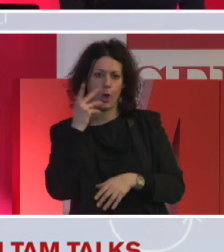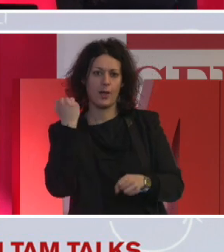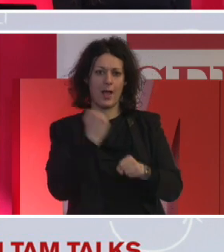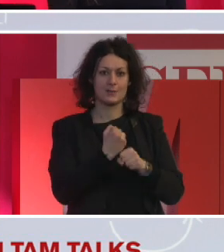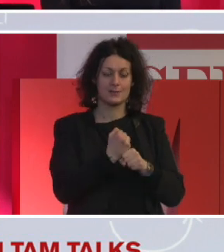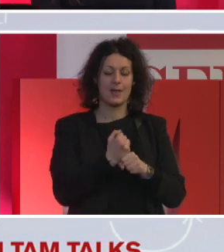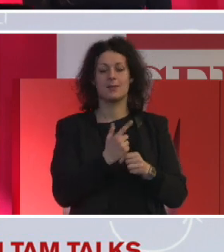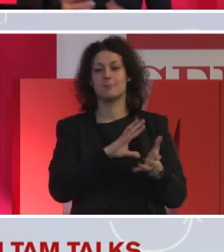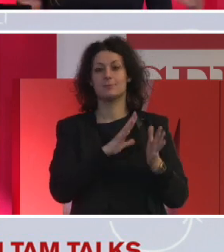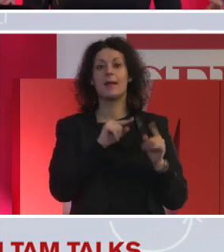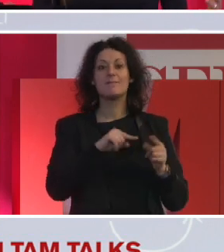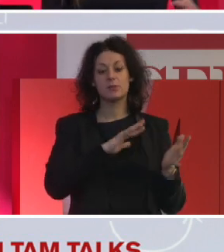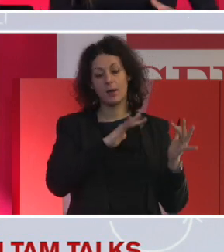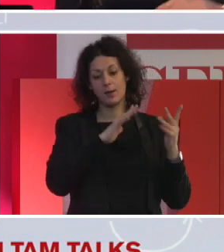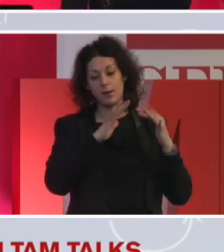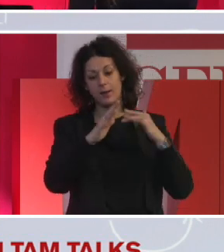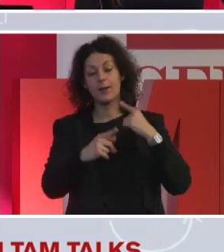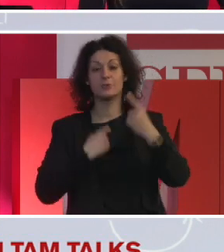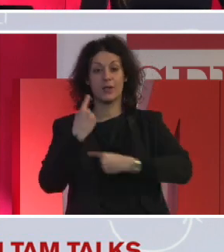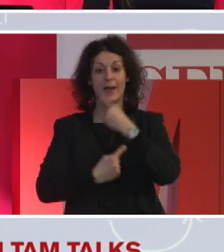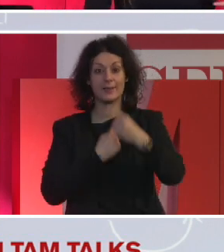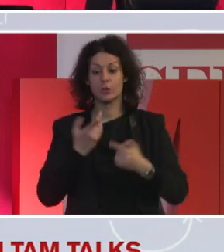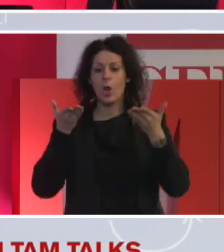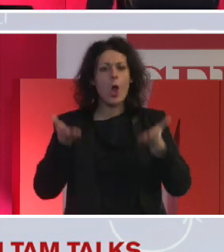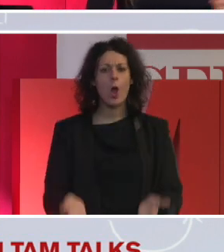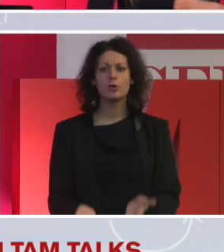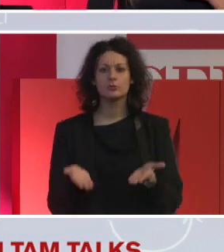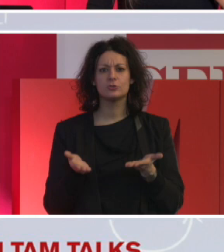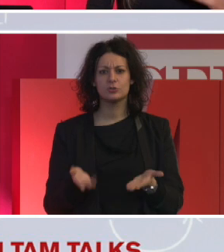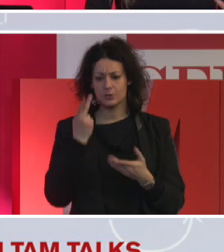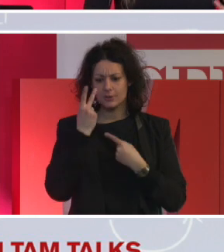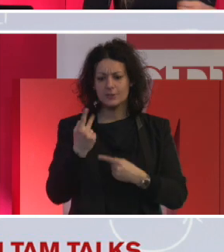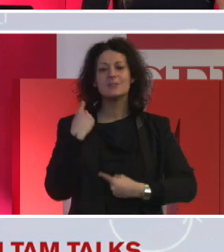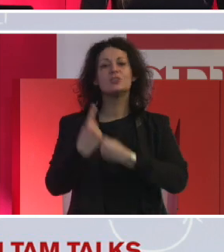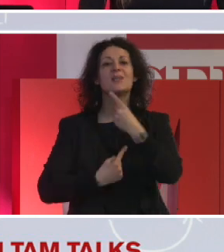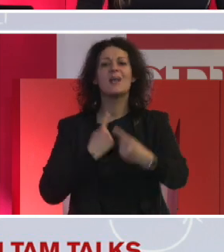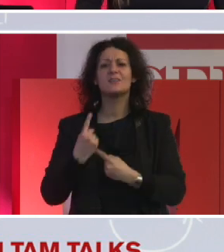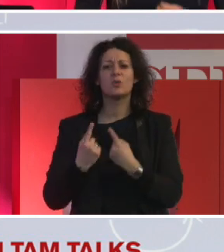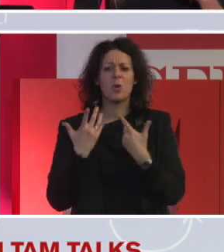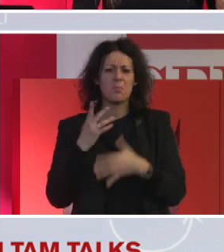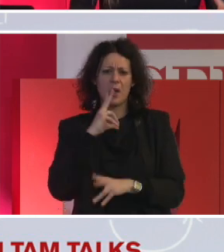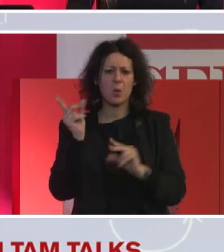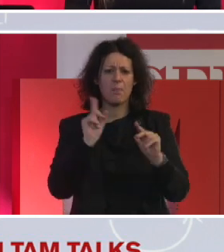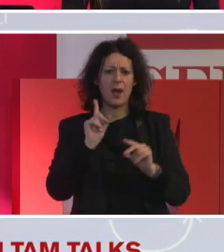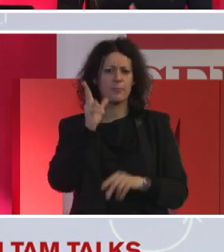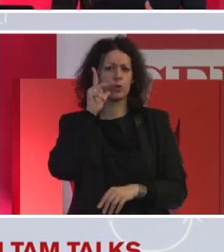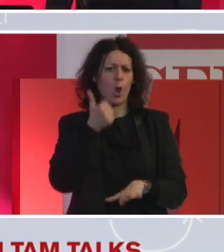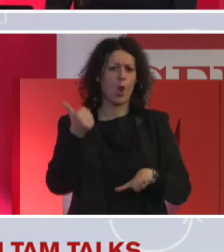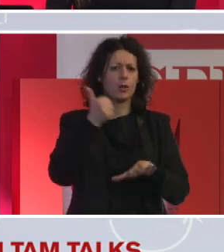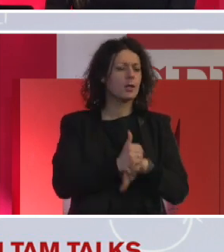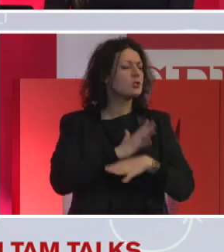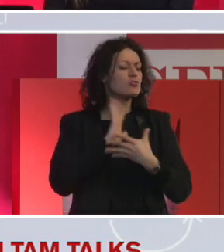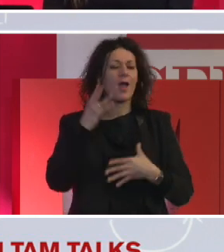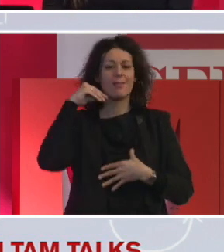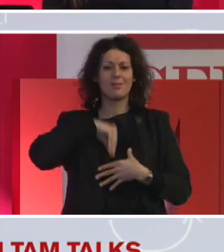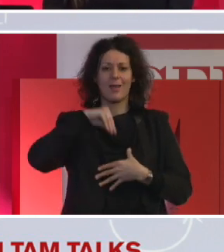invece per i millennials come avete visto non lo descrivono per loro è in sito in quello che vogliono in come vogliono lavorare e